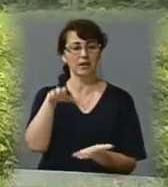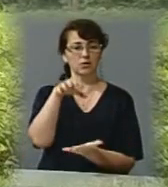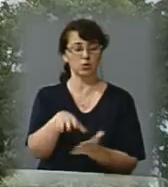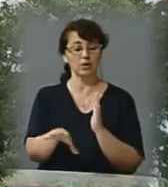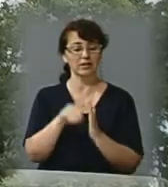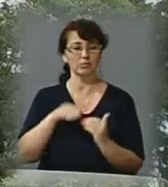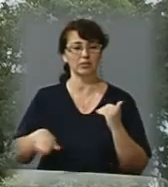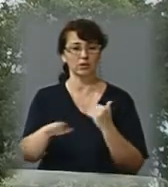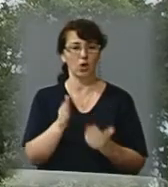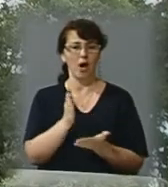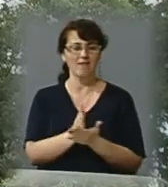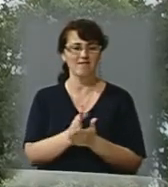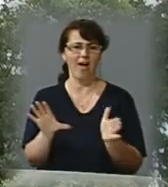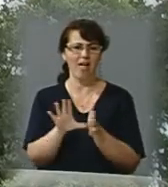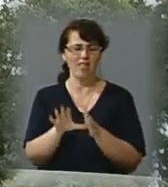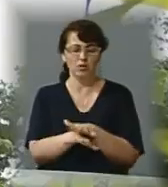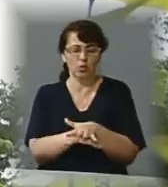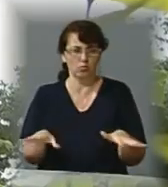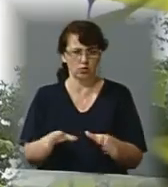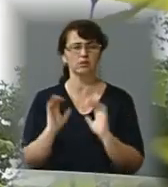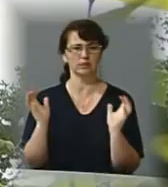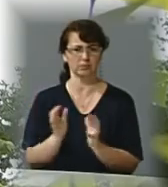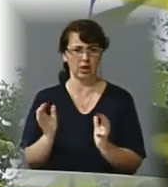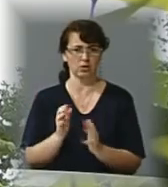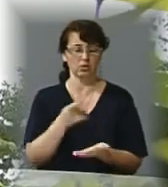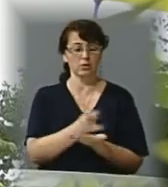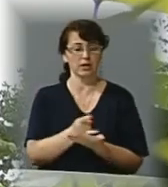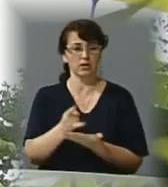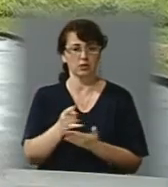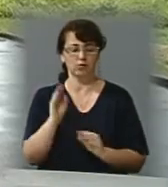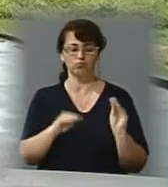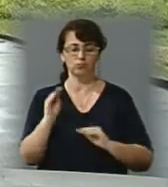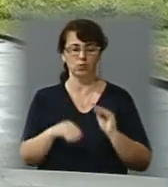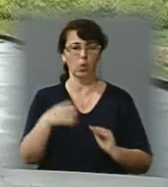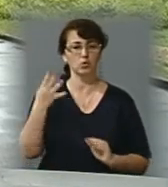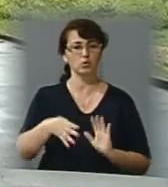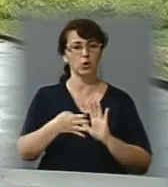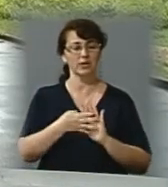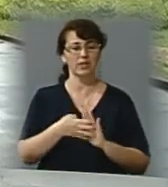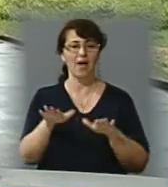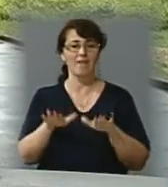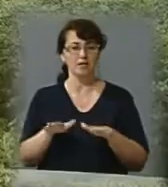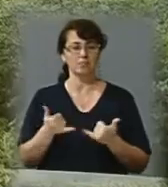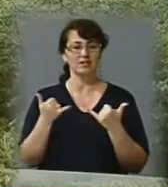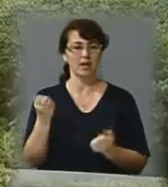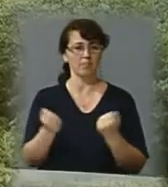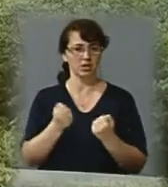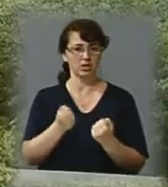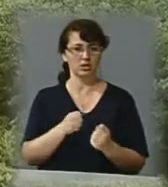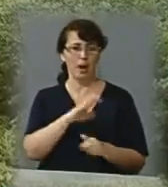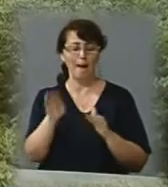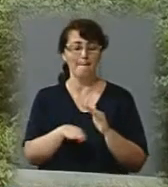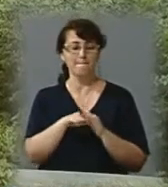території є лінія електропередачі, їх збережуть. На стоянці облаштують 49 місць для автомобілів. Під кожну машину буде